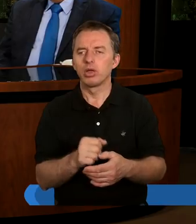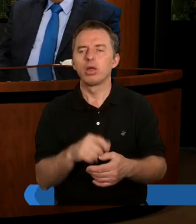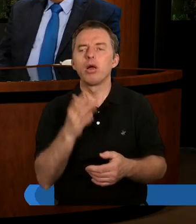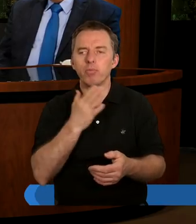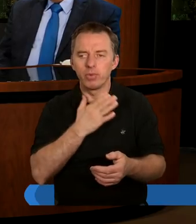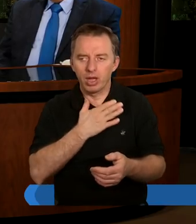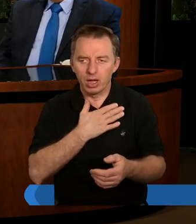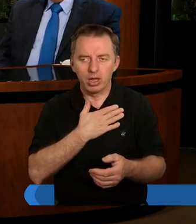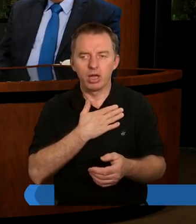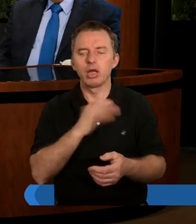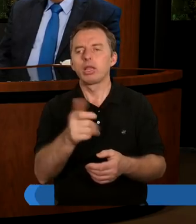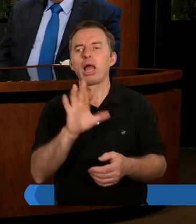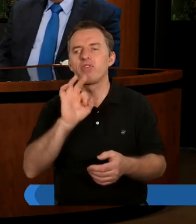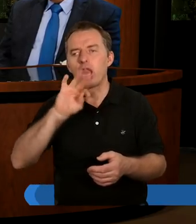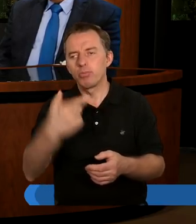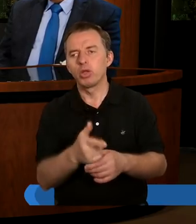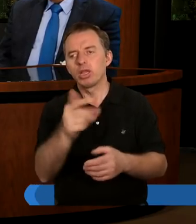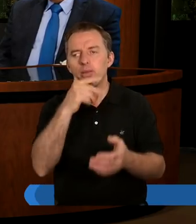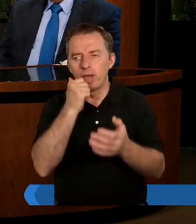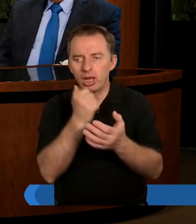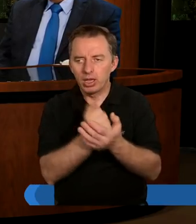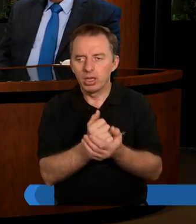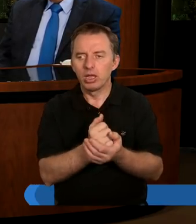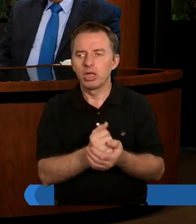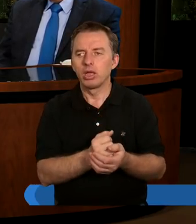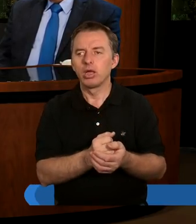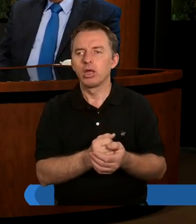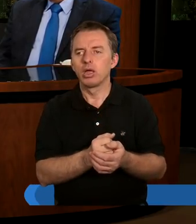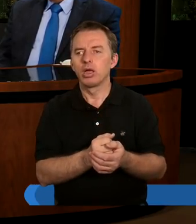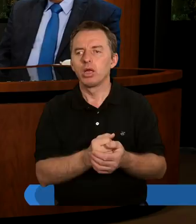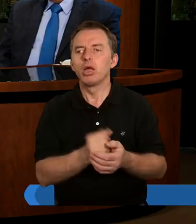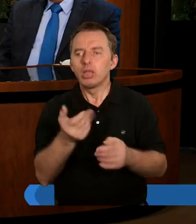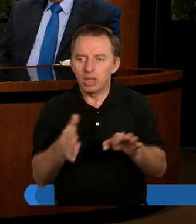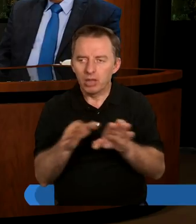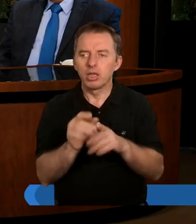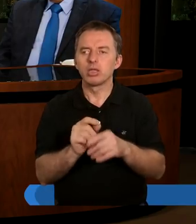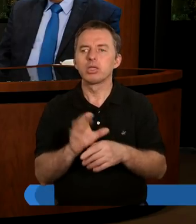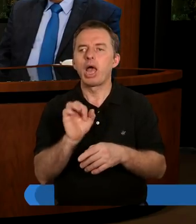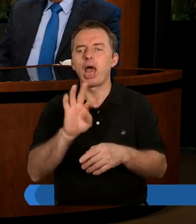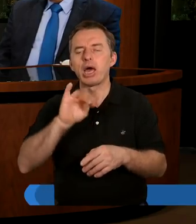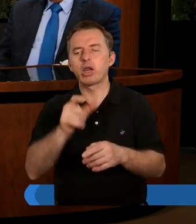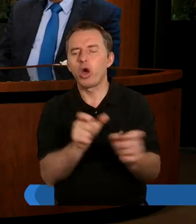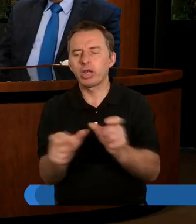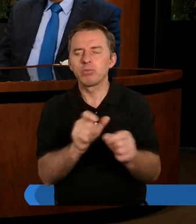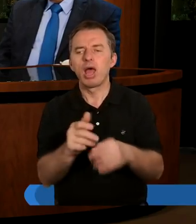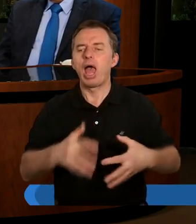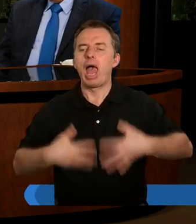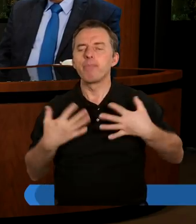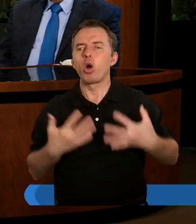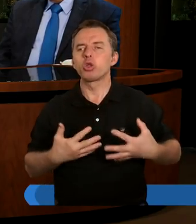trochę wywierał nacisk na Filemona tym listem, bo to był, jak bym powiedział, zakrawał od takiej trochę terroryzmu emocjonalny,